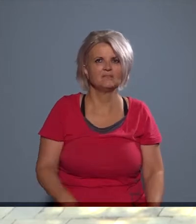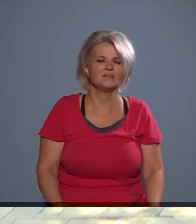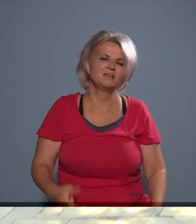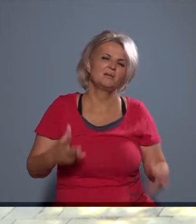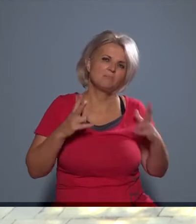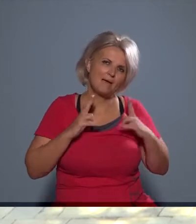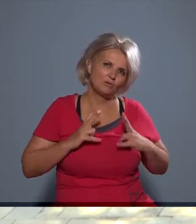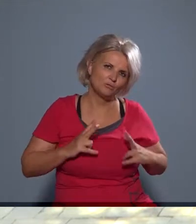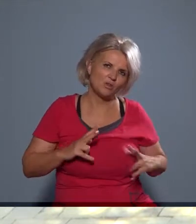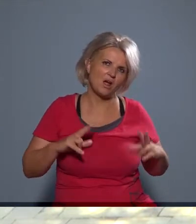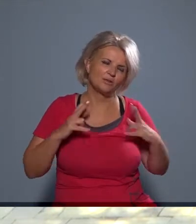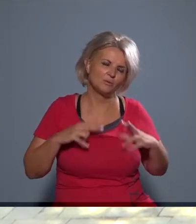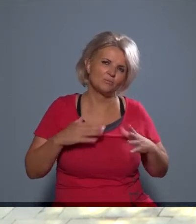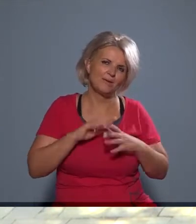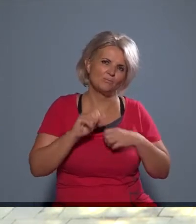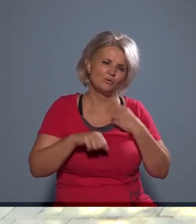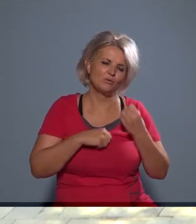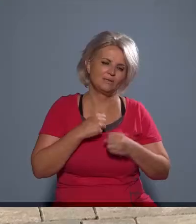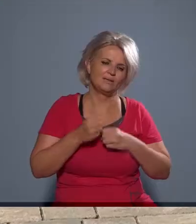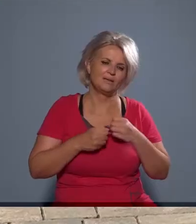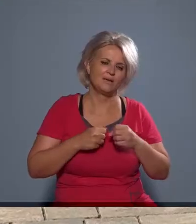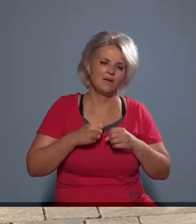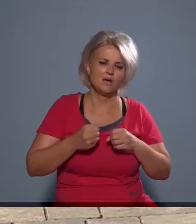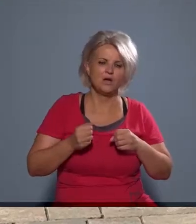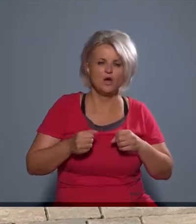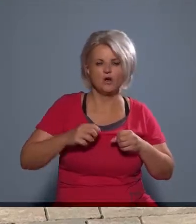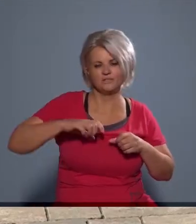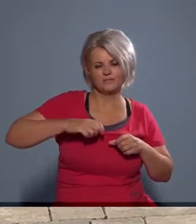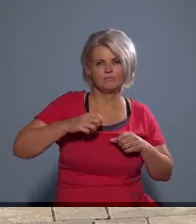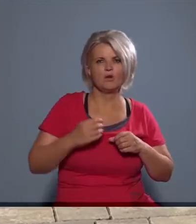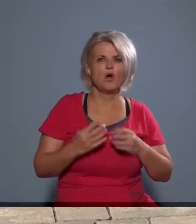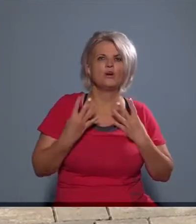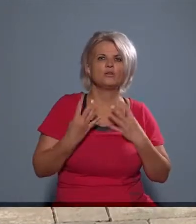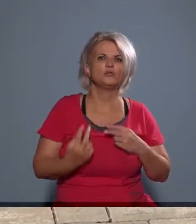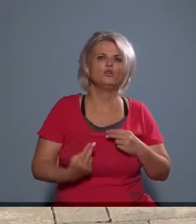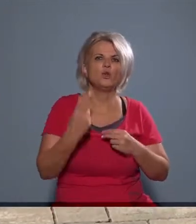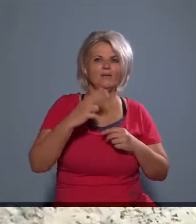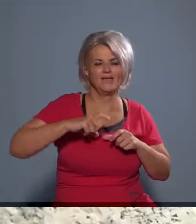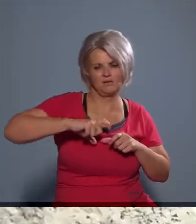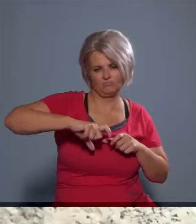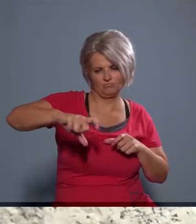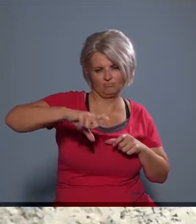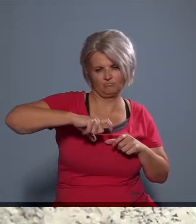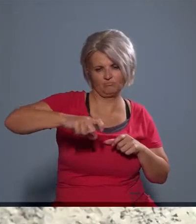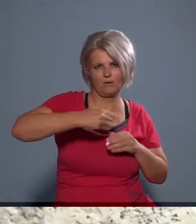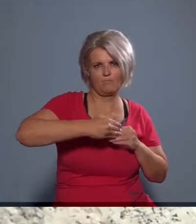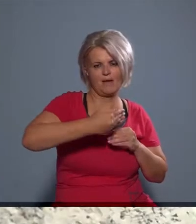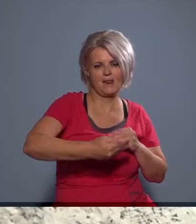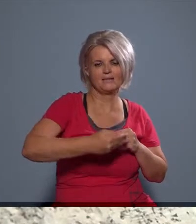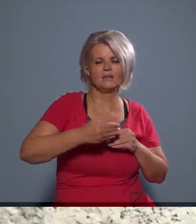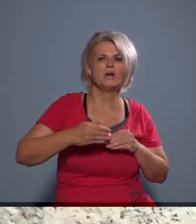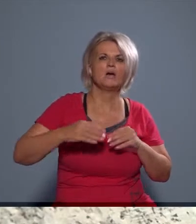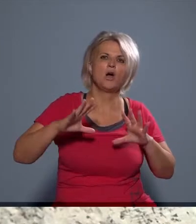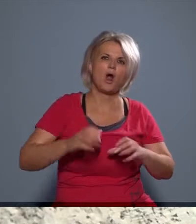ez így megnyugtat, hogy még működik. Az ágyások, korlátok, támfalak peremén, tövében és oldalán